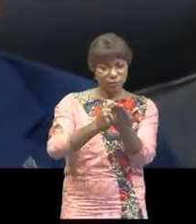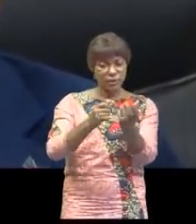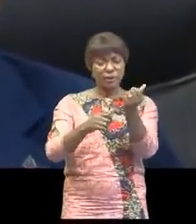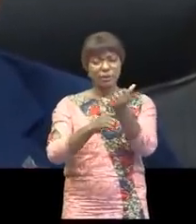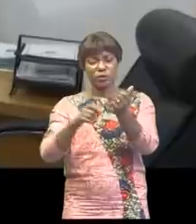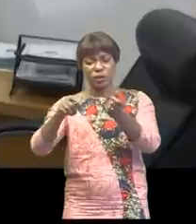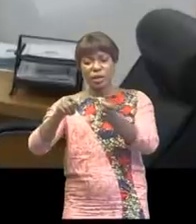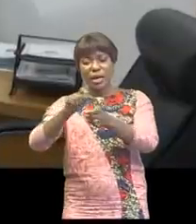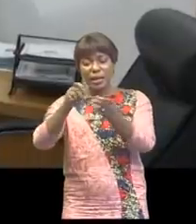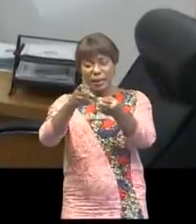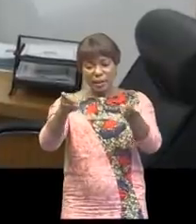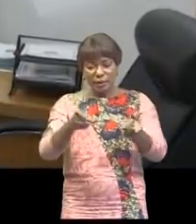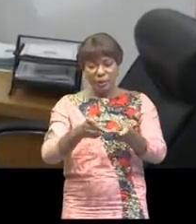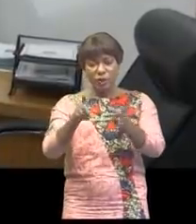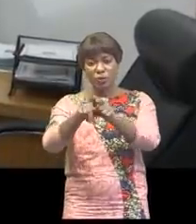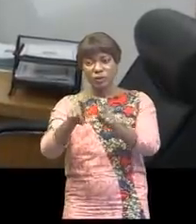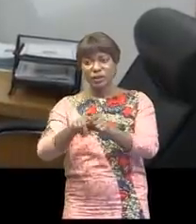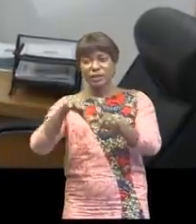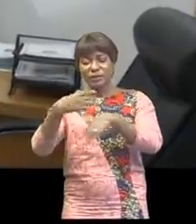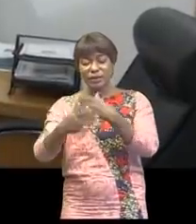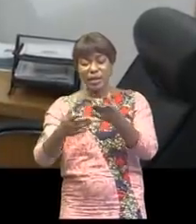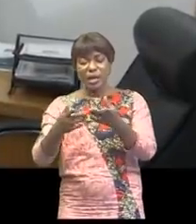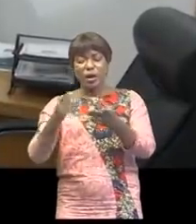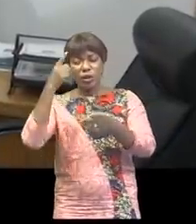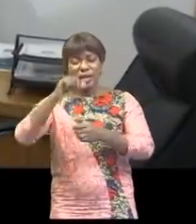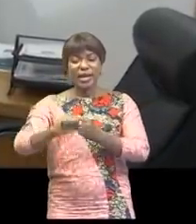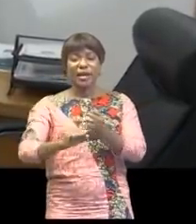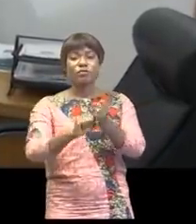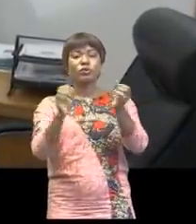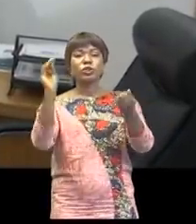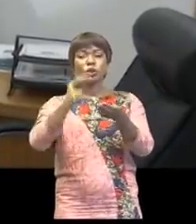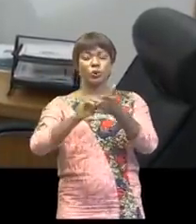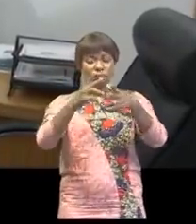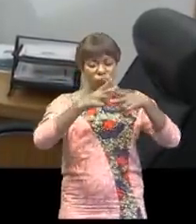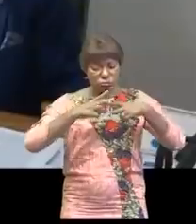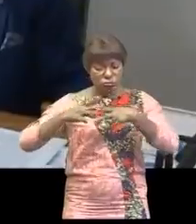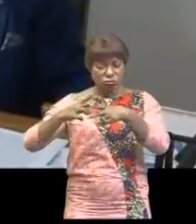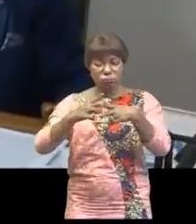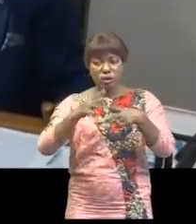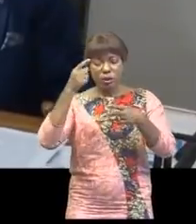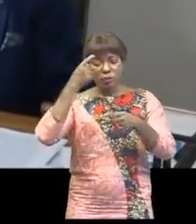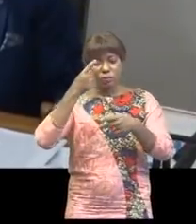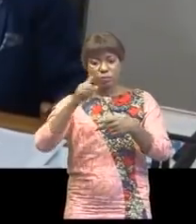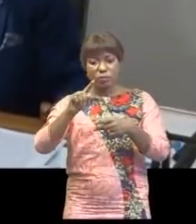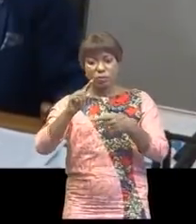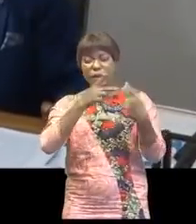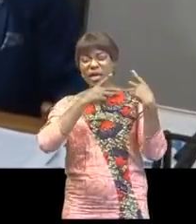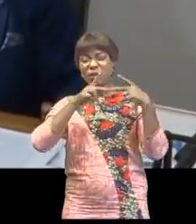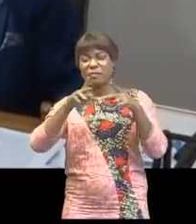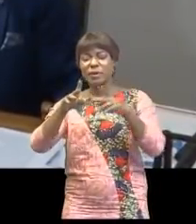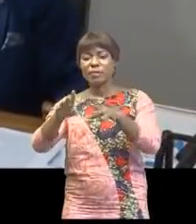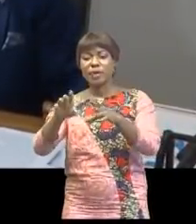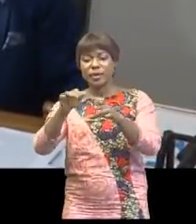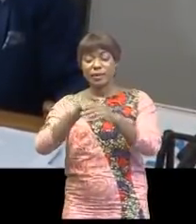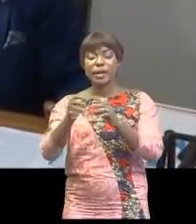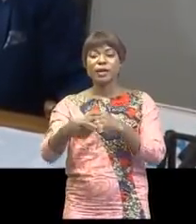de santé riveraines et ménages touchés et les renforcements de la surveillance épidémiologique dans la province. Le